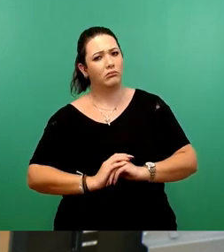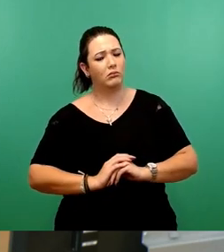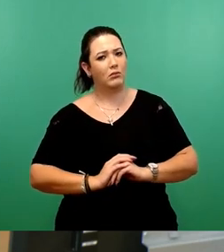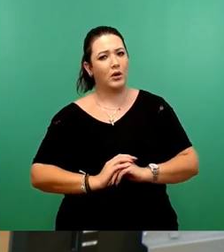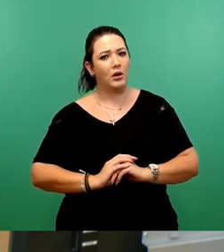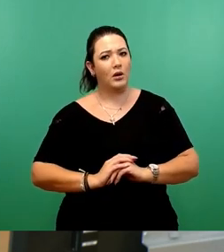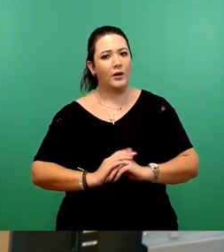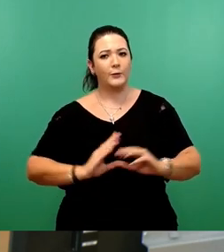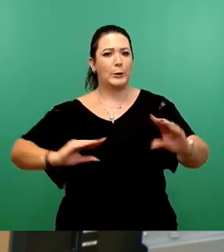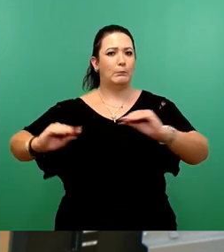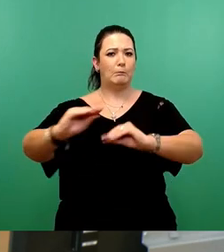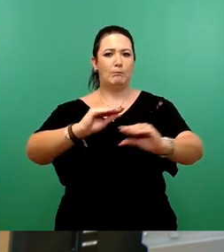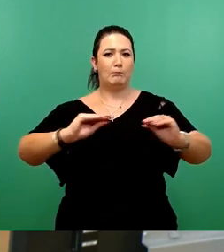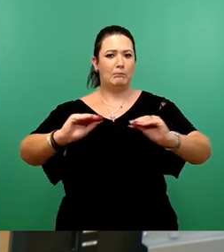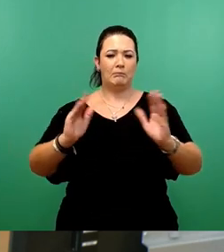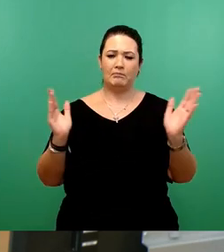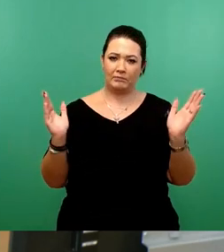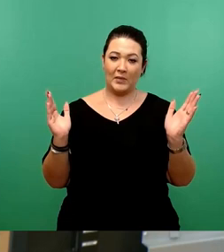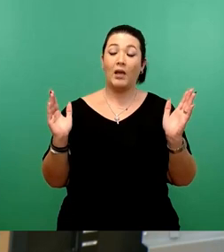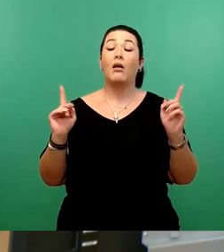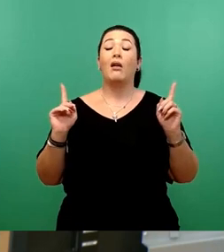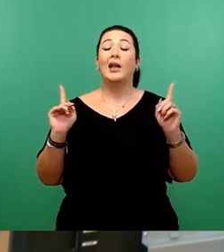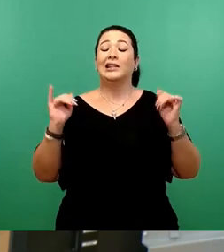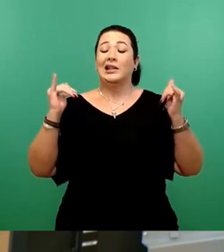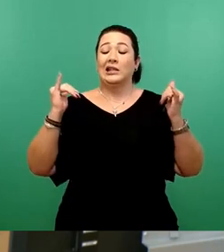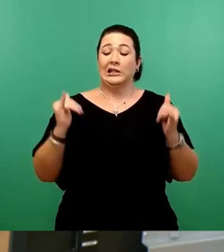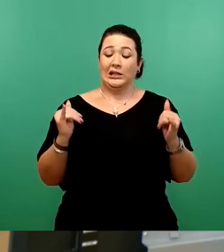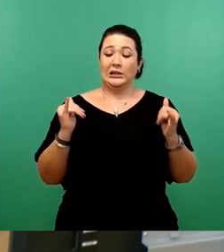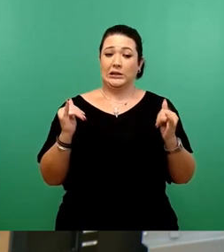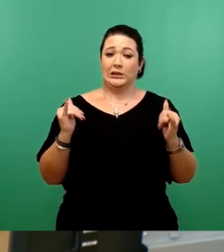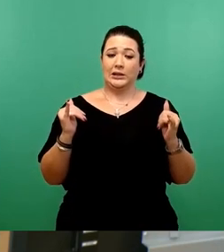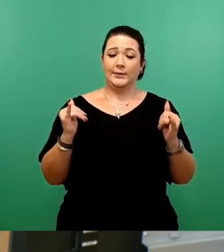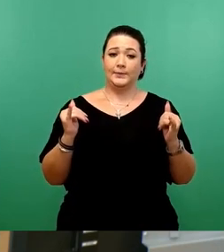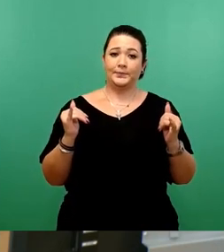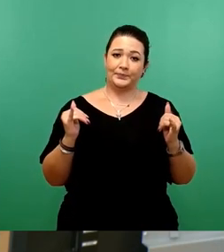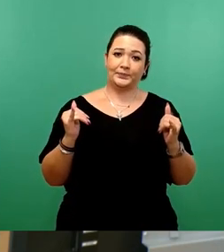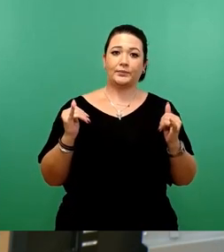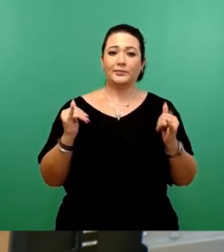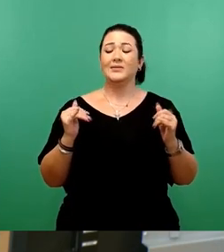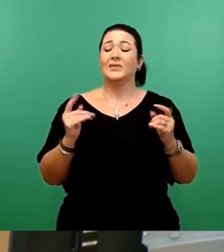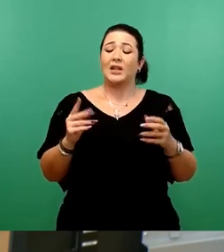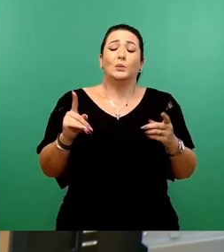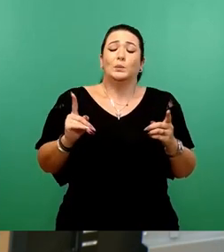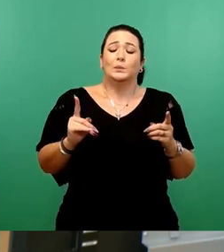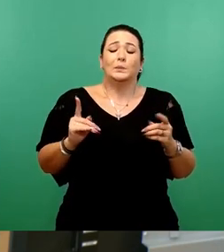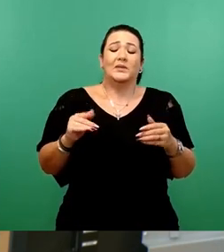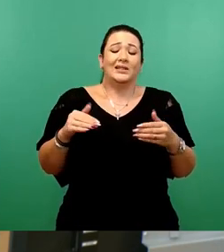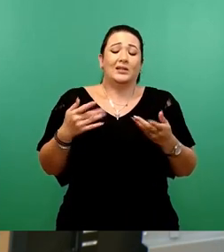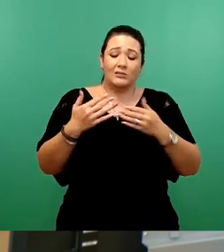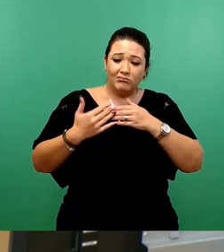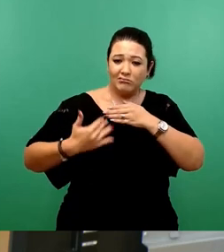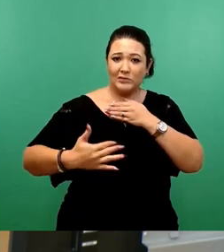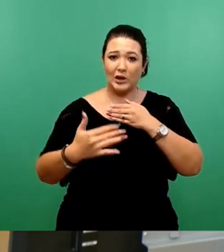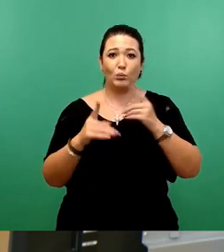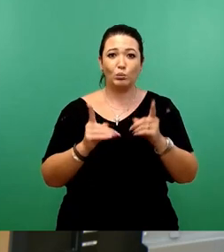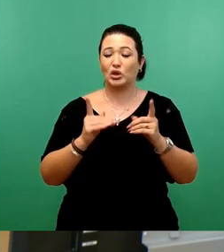So, es sind jetzt Sachen, die man einkaufen muss. Es gibt halt Dinge, zum